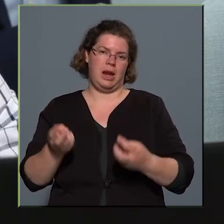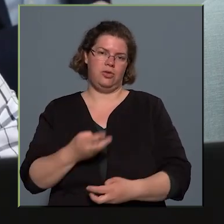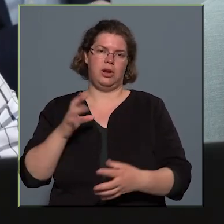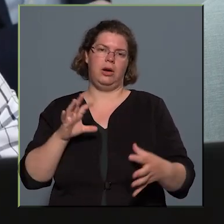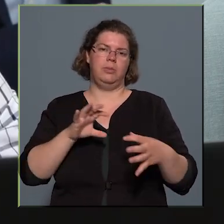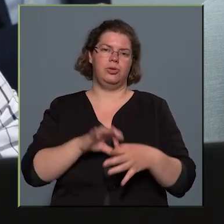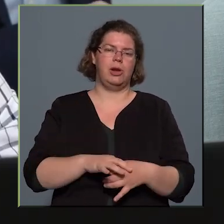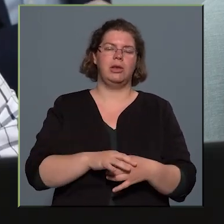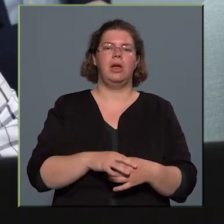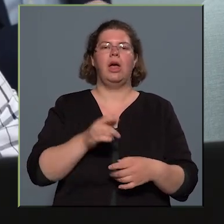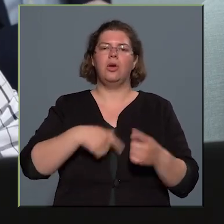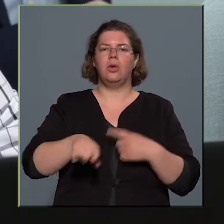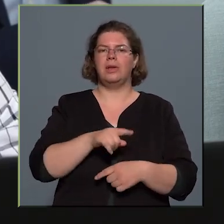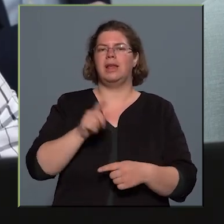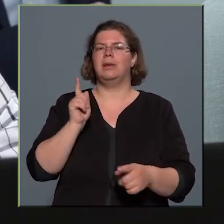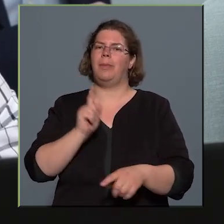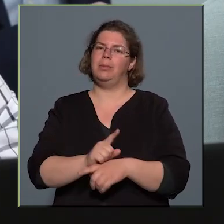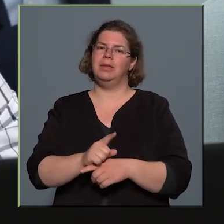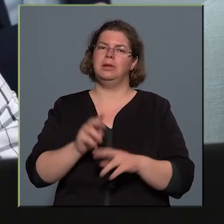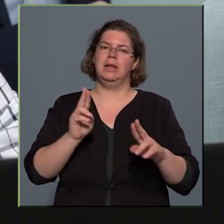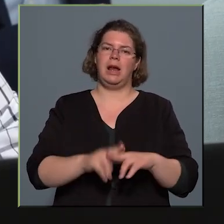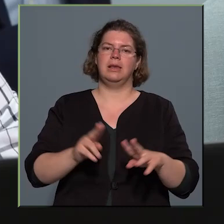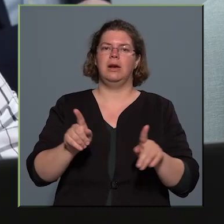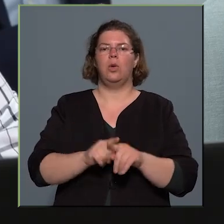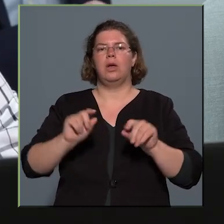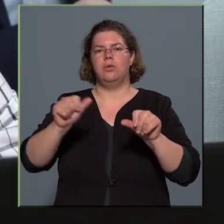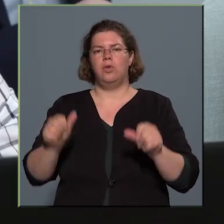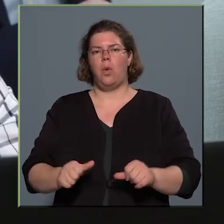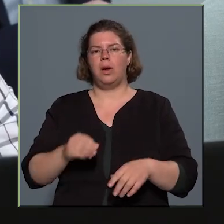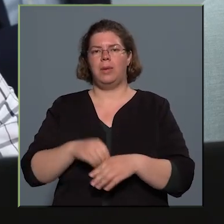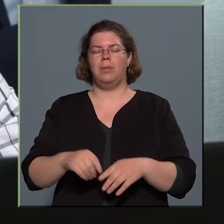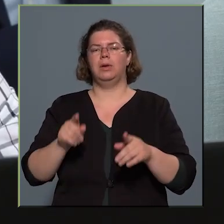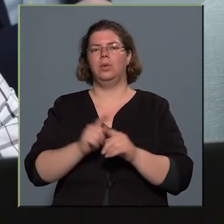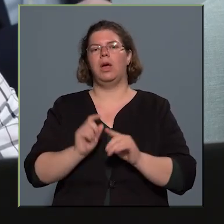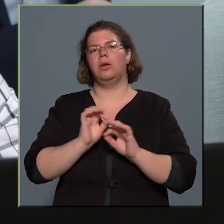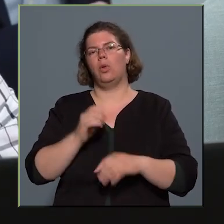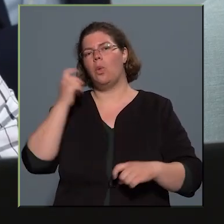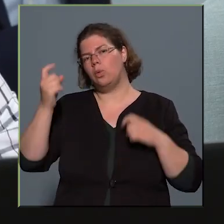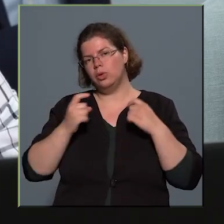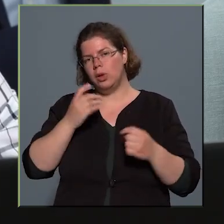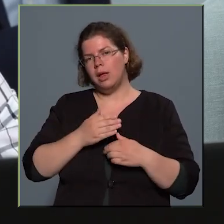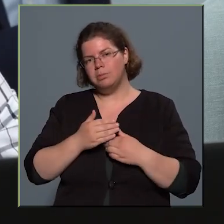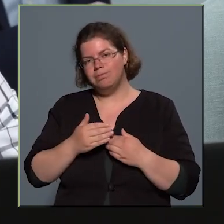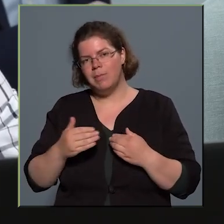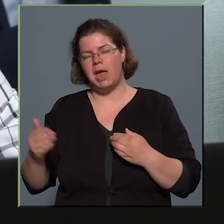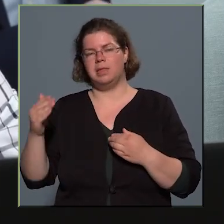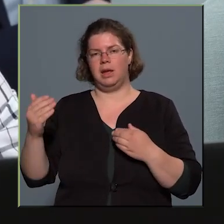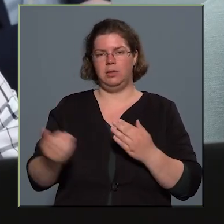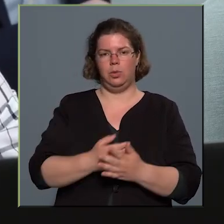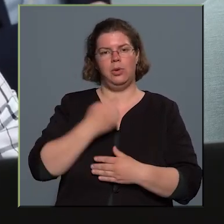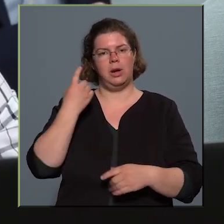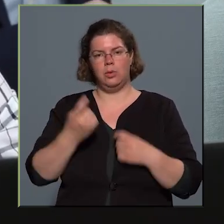A körzeti megbízotti rendszert olyan formában, olyan jó gondolat mentén gondoltad újra,